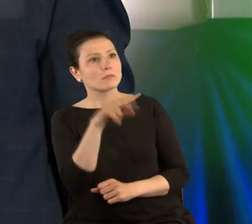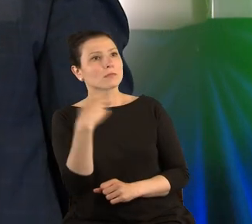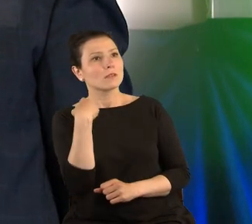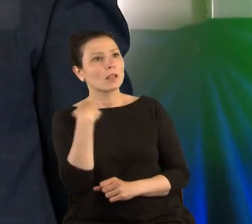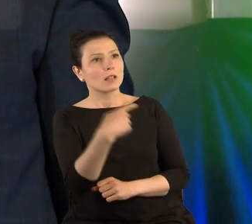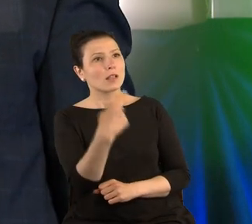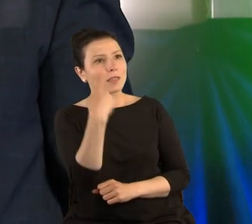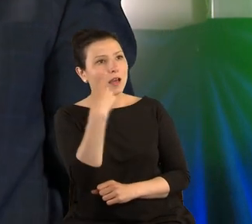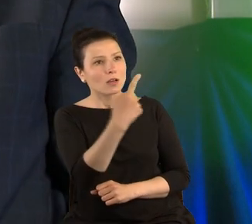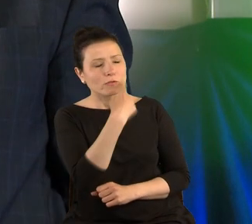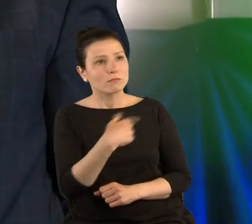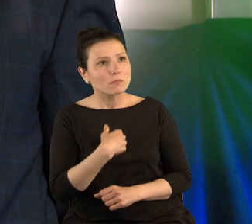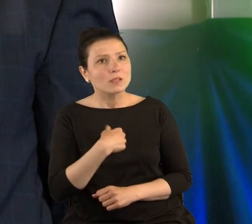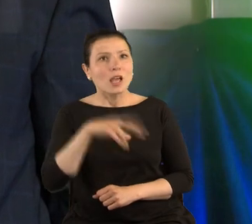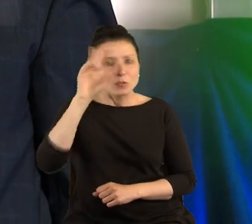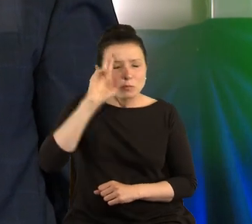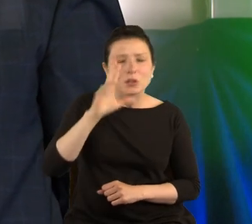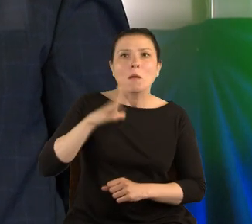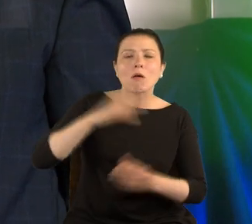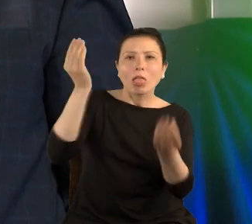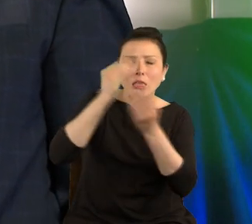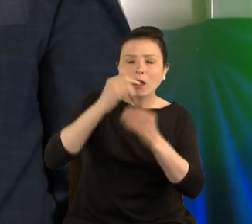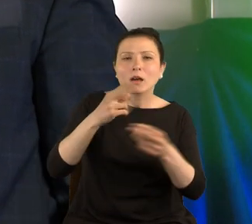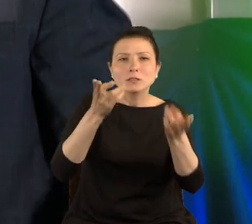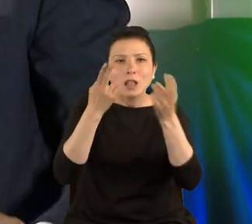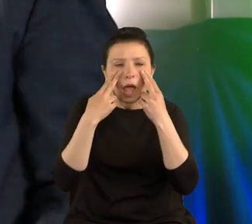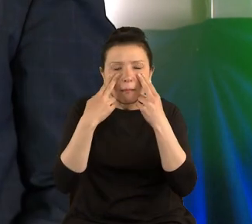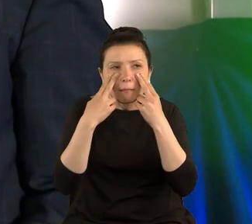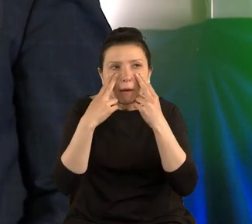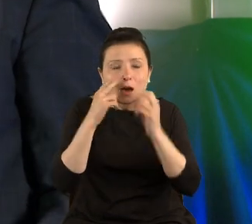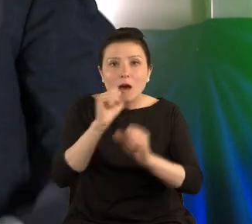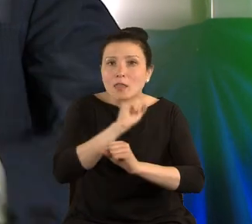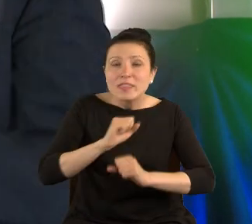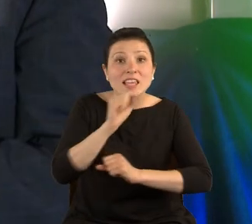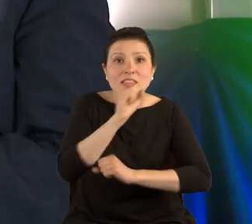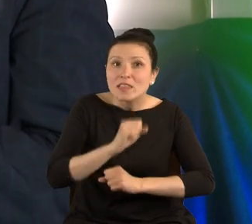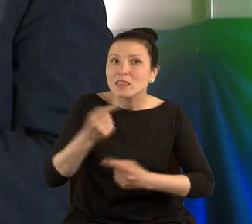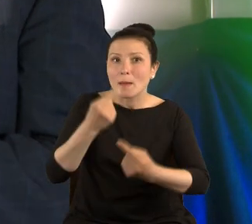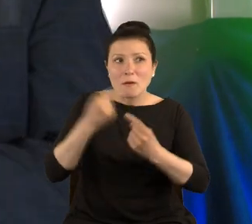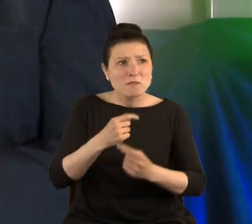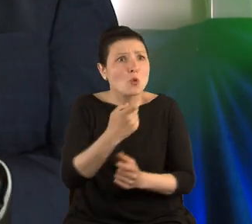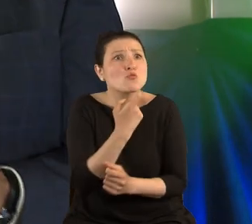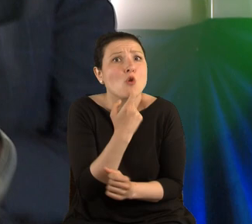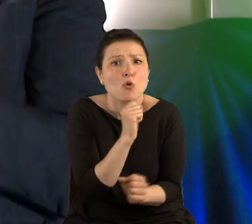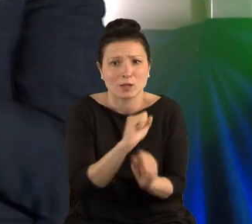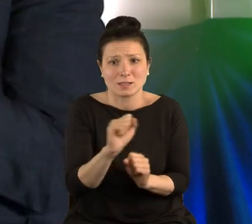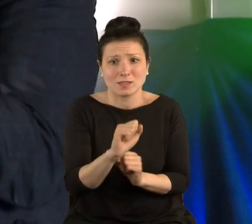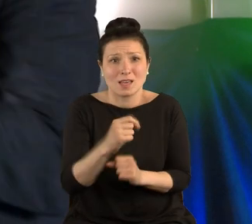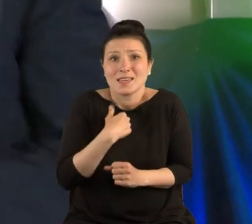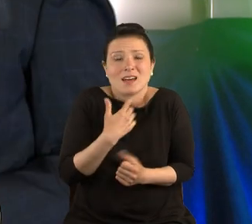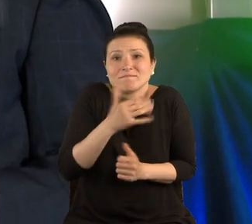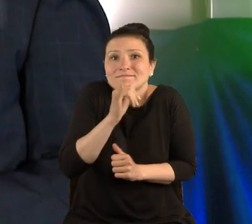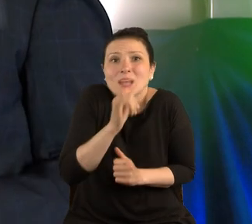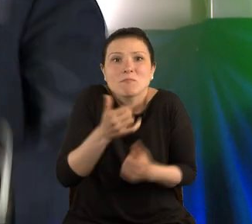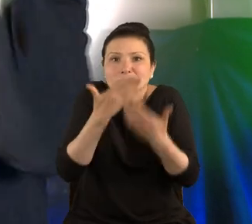że byłem szkolony w ślepocie, ponieważ nikt mi nigdy nie powiedział co to jest i ja wam tego nie jestem